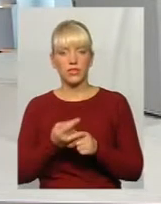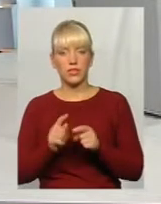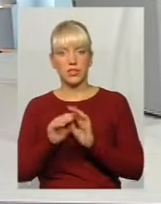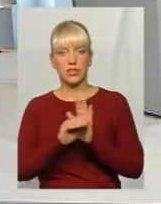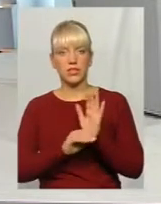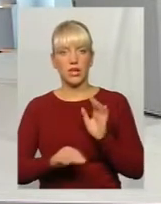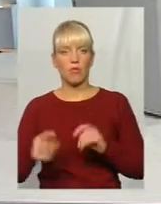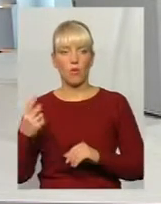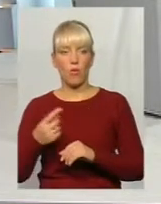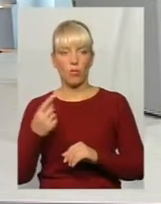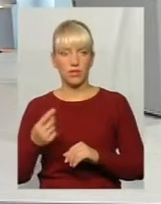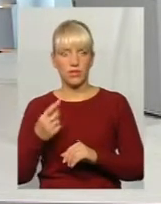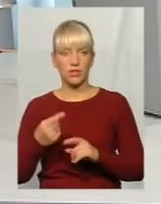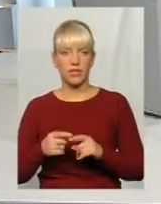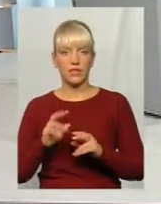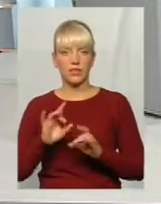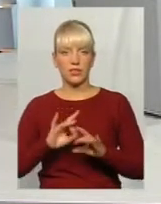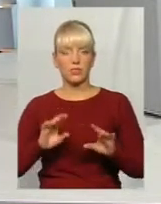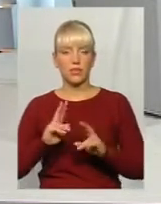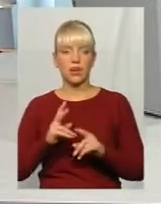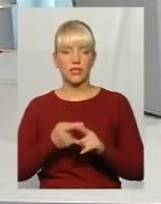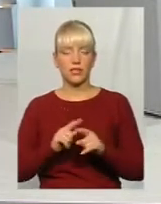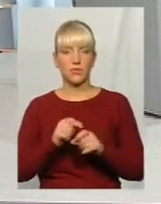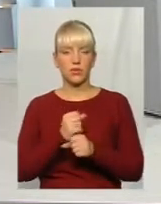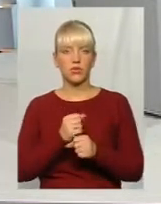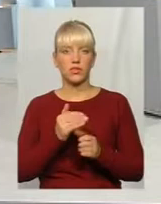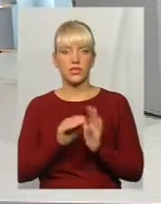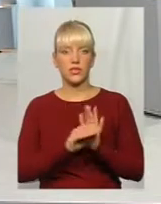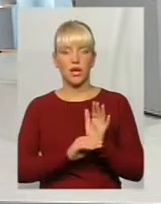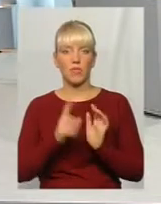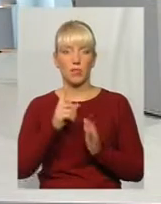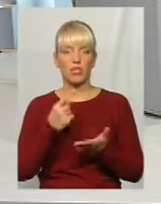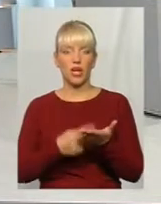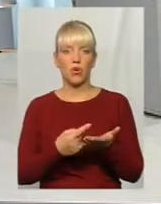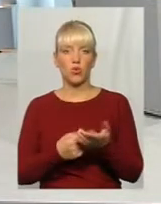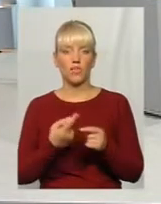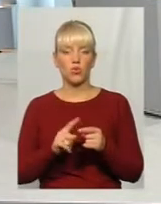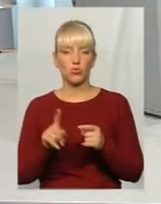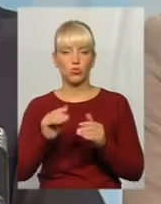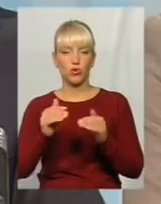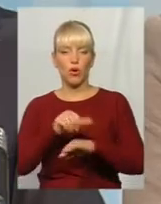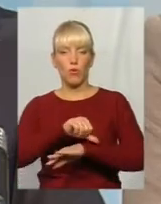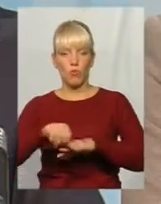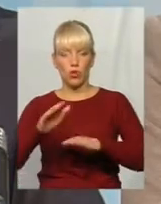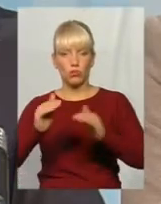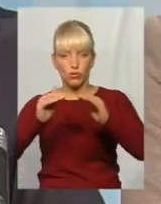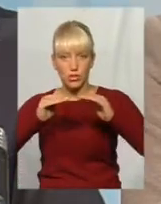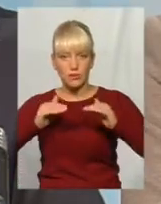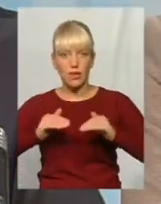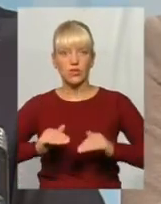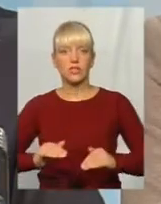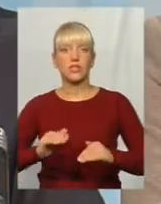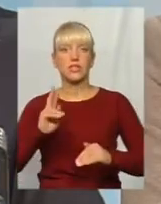області, їжджу розповідаю, як працює система. І перший мій аргумент в тому, що поріг буде знижуватись. Як